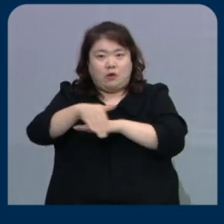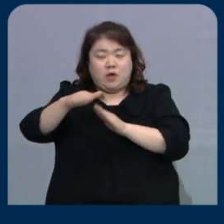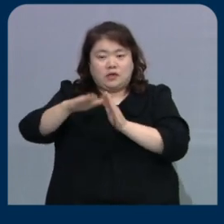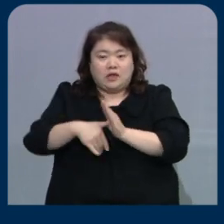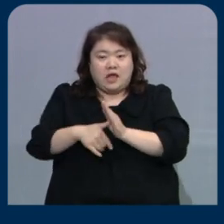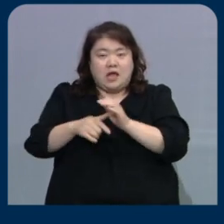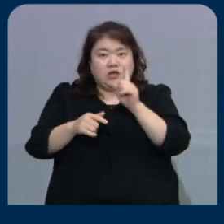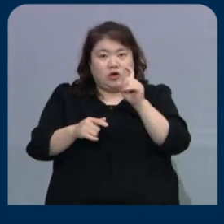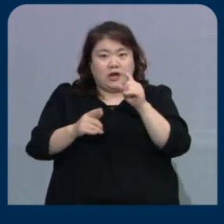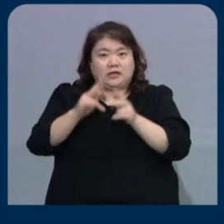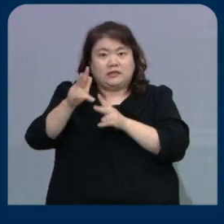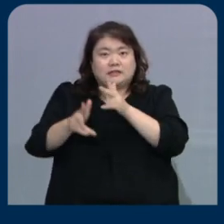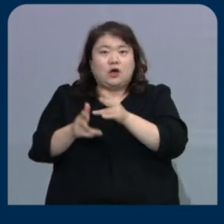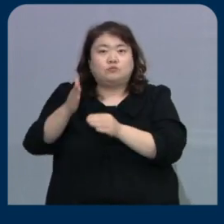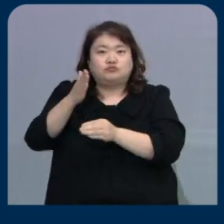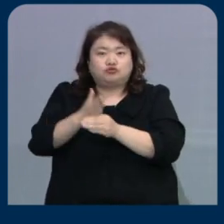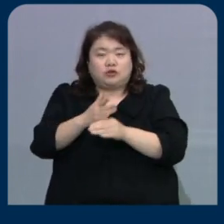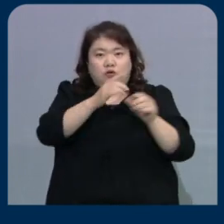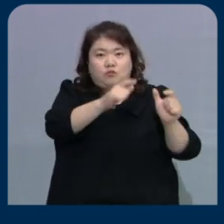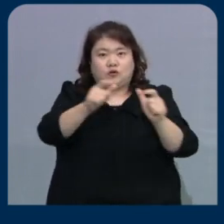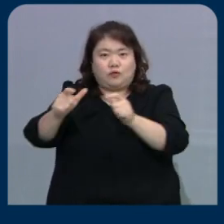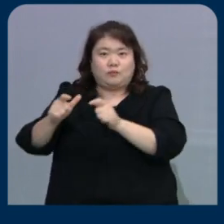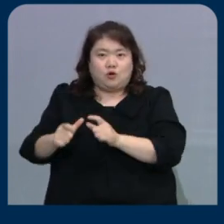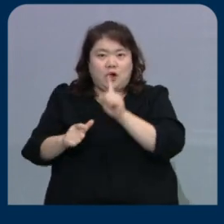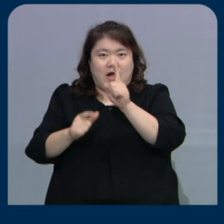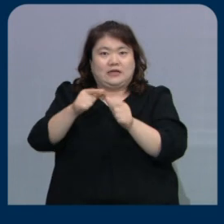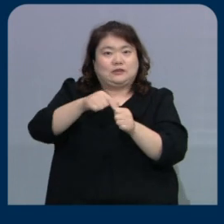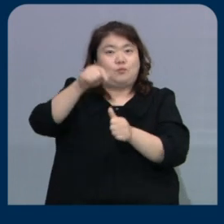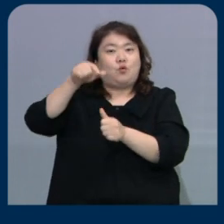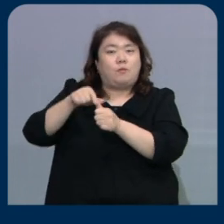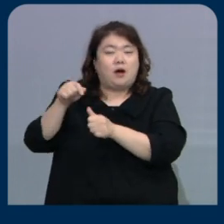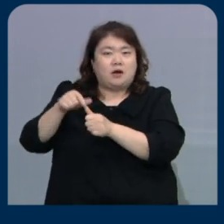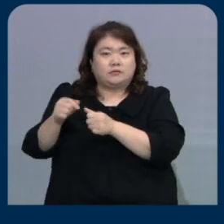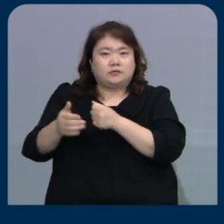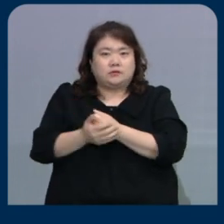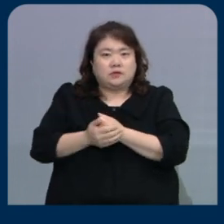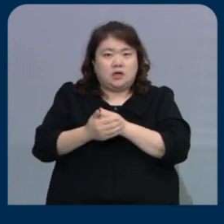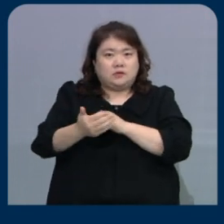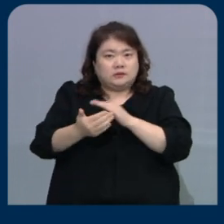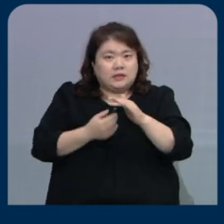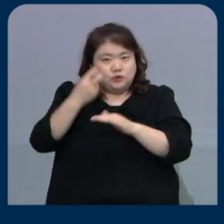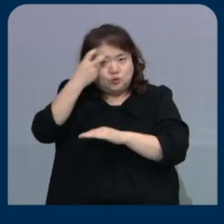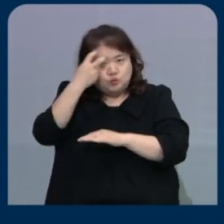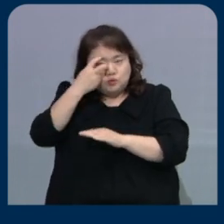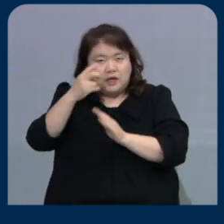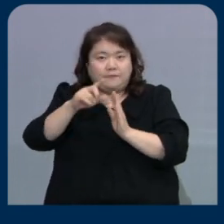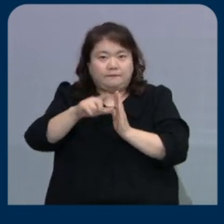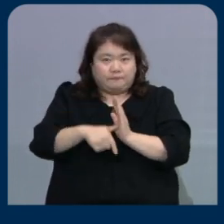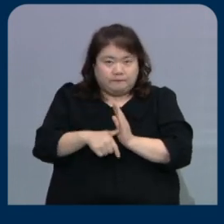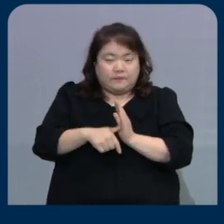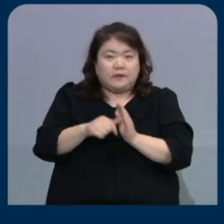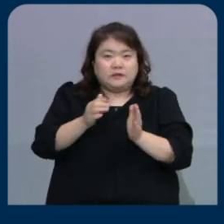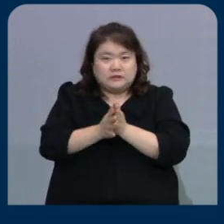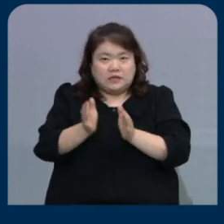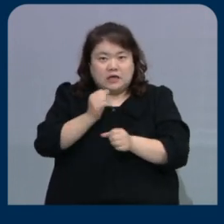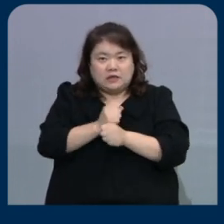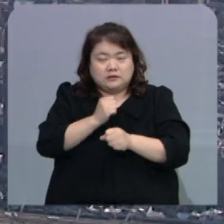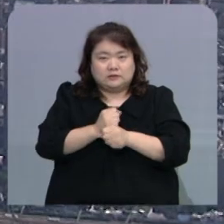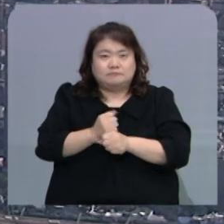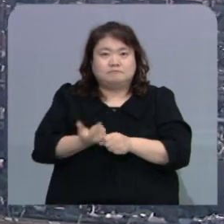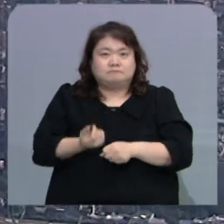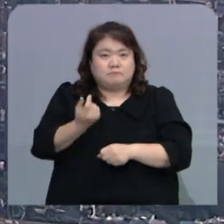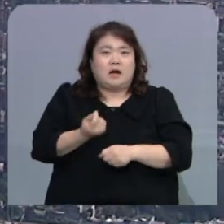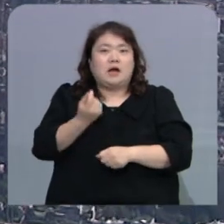11개 사업 가운데 권역별로 1개씩 선정한 건데 곧바로 사전타당성 조사에 착수하는 등 속도를 내게 됩니다.